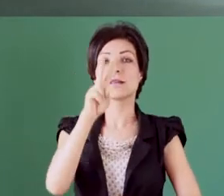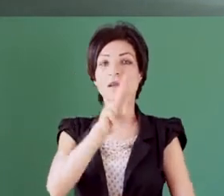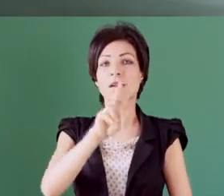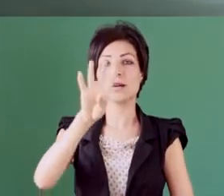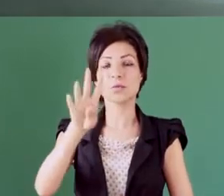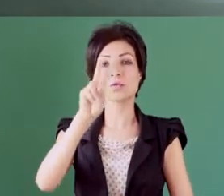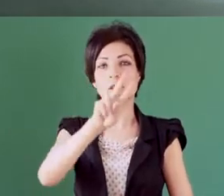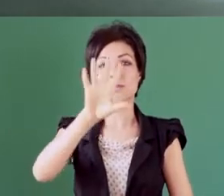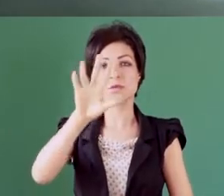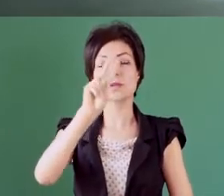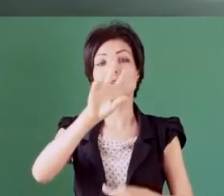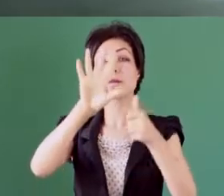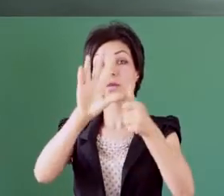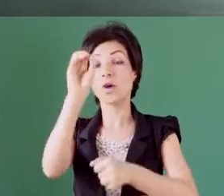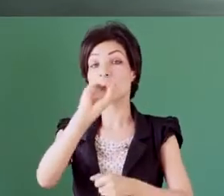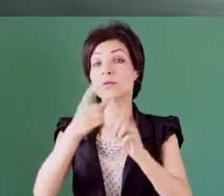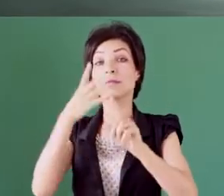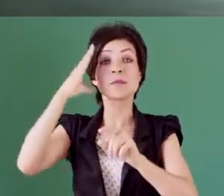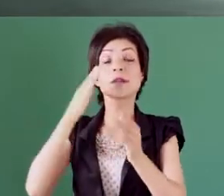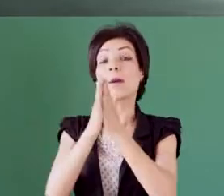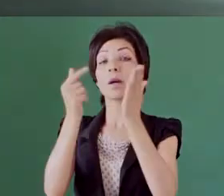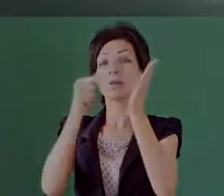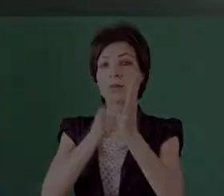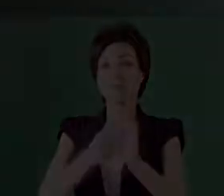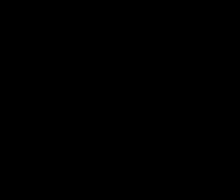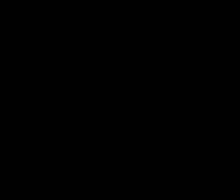24 25 26 أكتوبر وما تنسيوش الباسبور